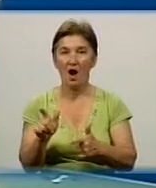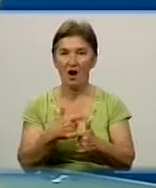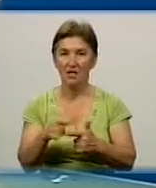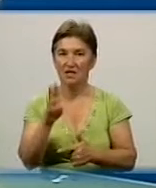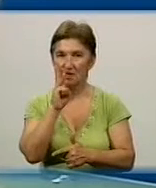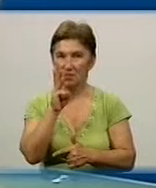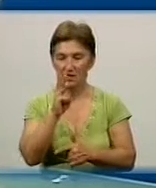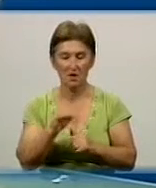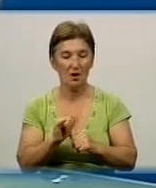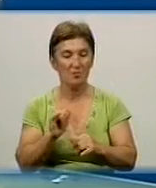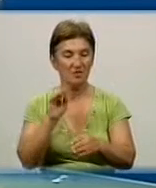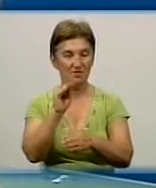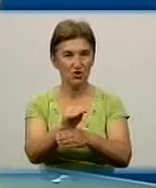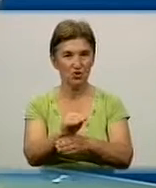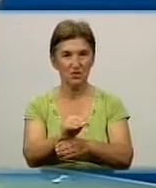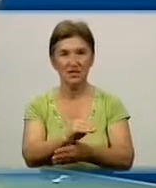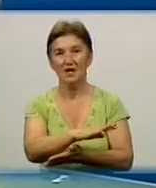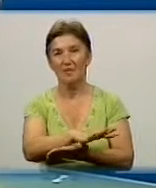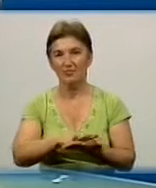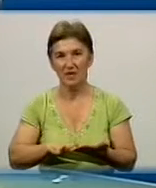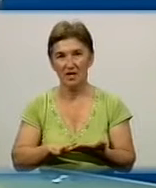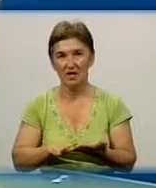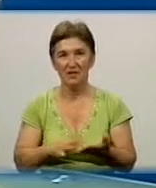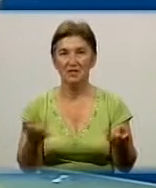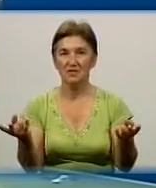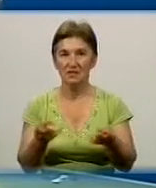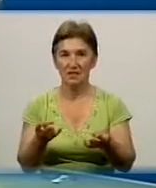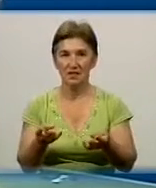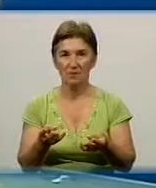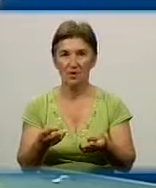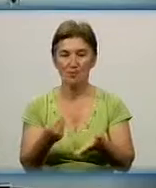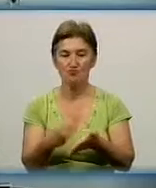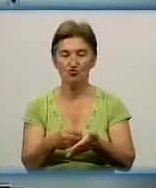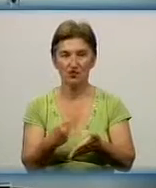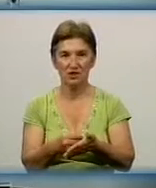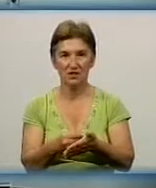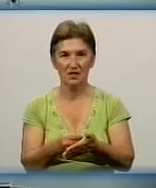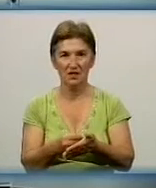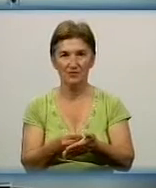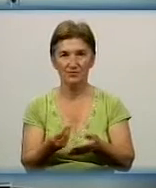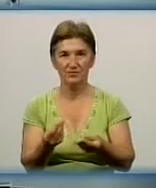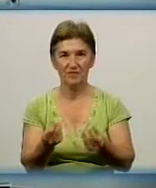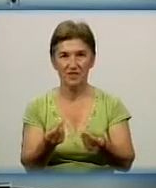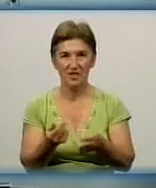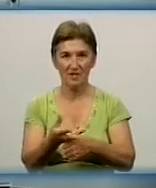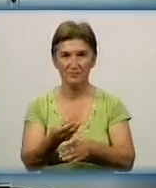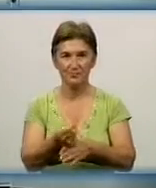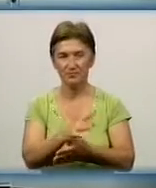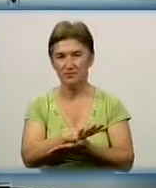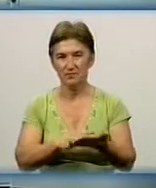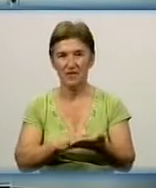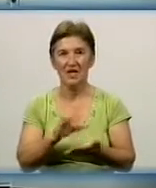підвищується. Далі, щоб підвищувати зарплатню, треба бюджетне фінансування, і плюс треба якомога скоріше впроваджувати